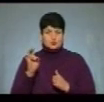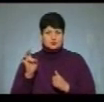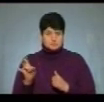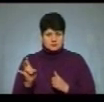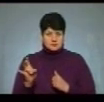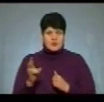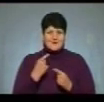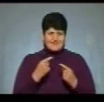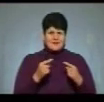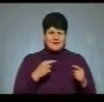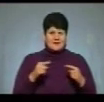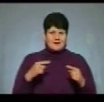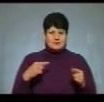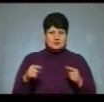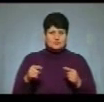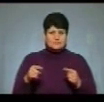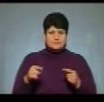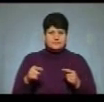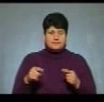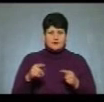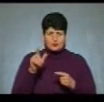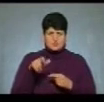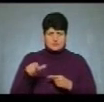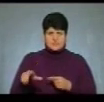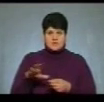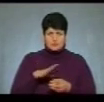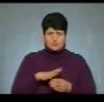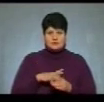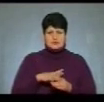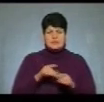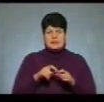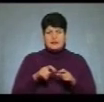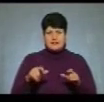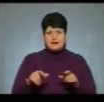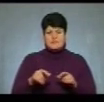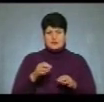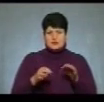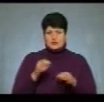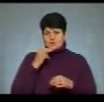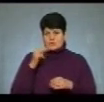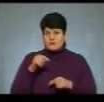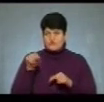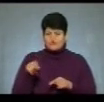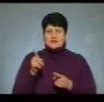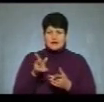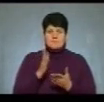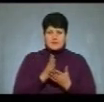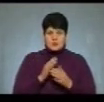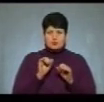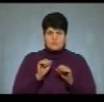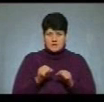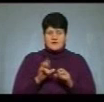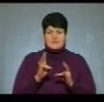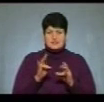решту осіб, які перебували на лаві підсудні, як обвинувачені, вони мають право на